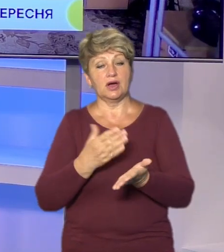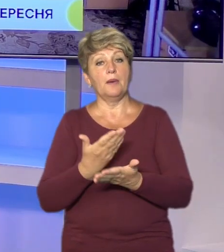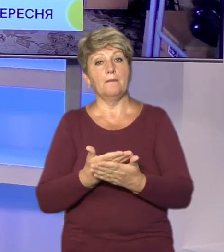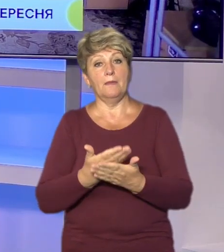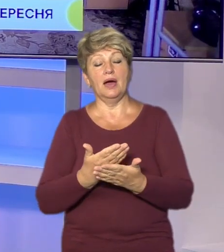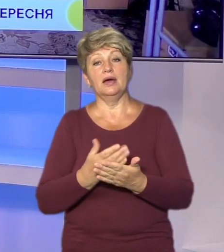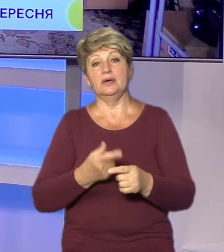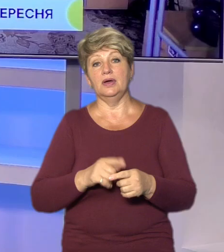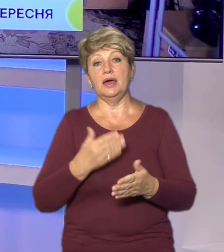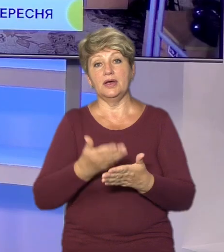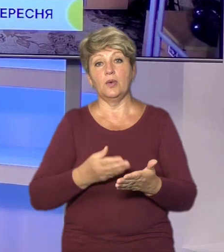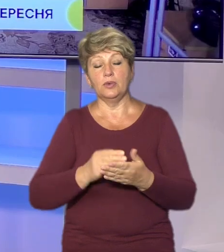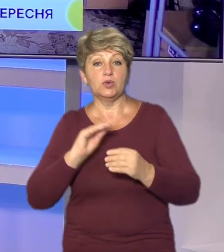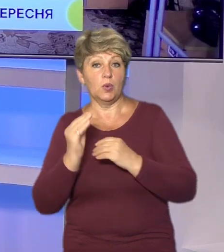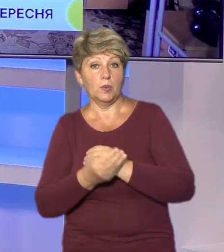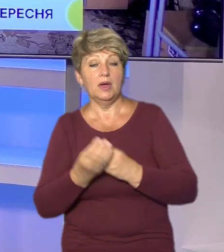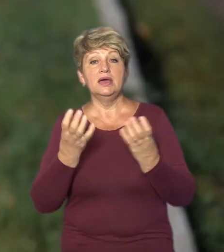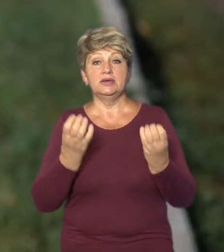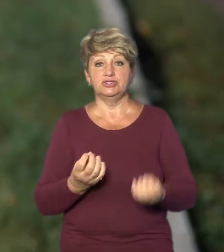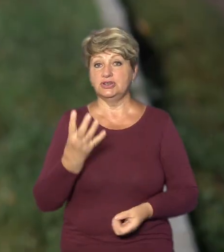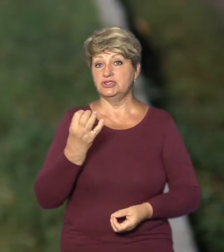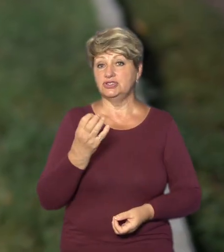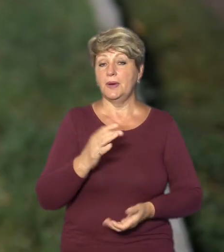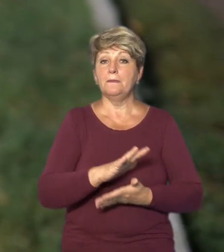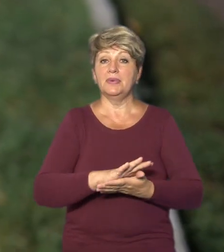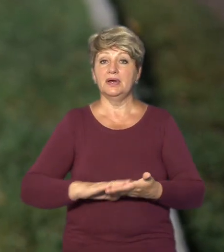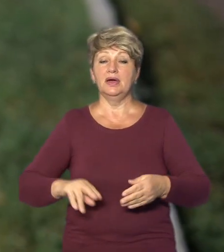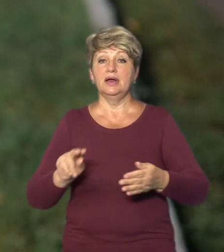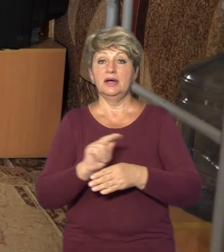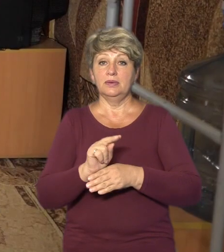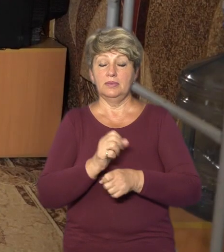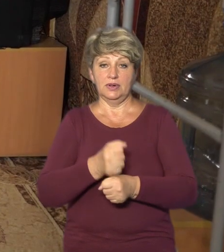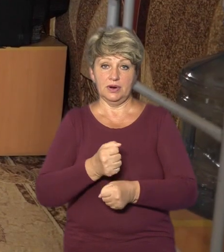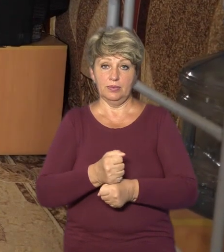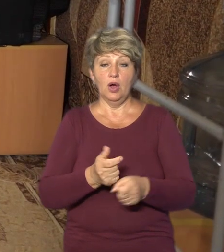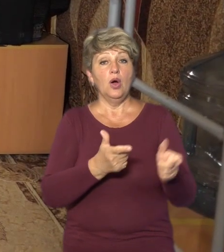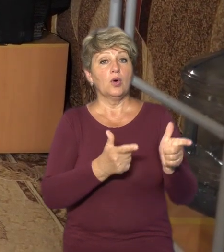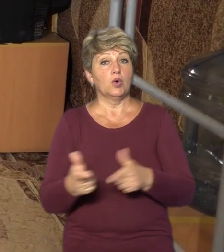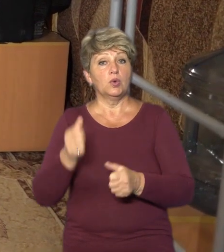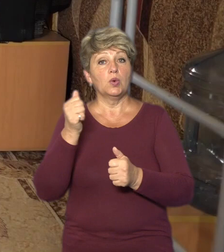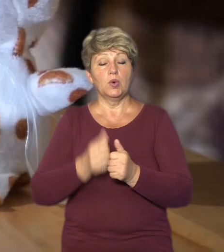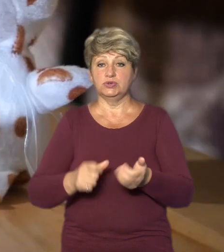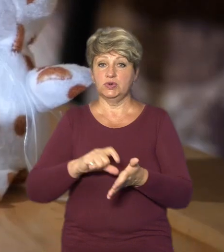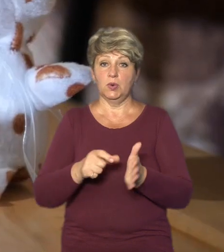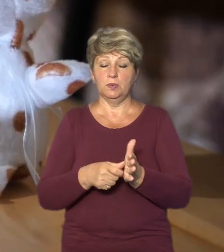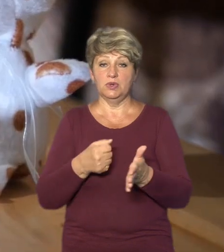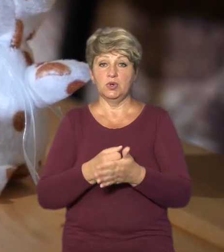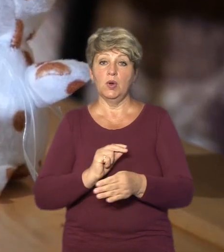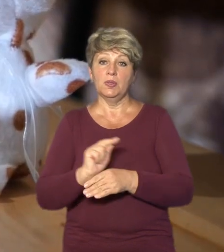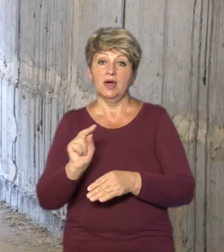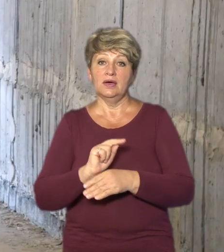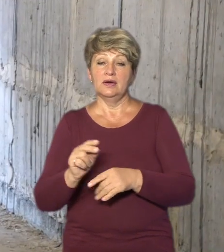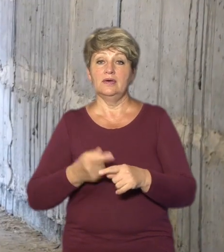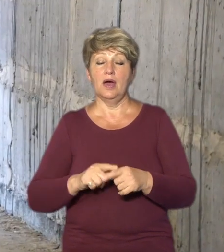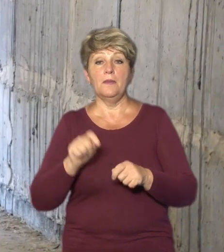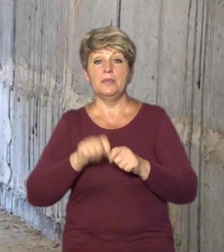рекомендовані укриття. Ще майже у 400 тривають ремонтні роботи. Готовність кожного приміщення до навчання офлайн